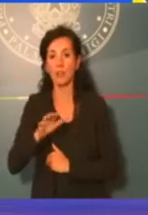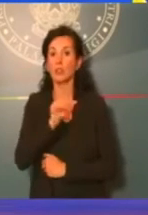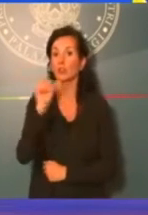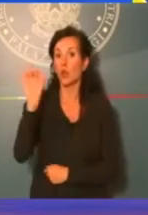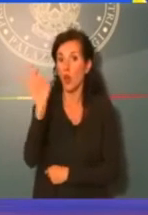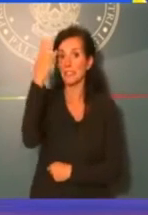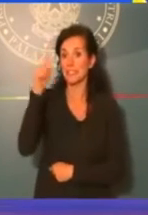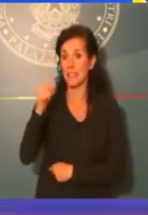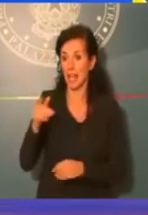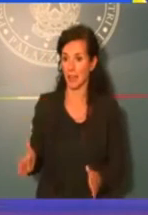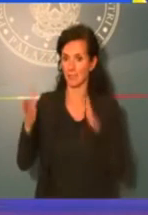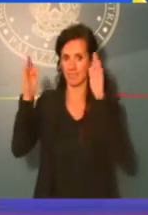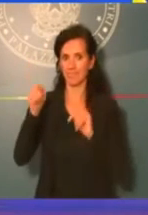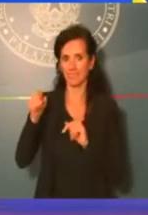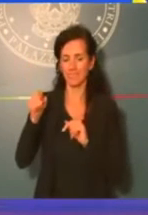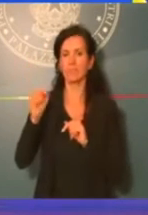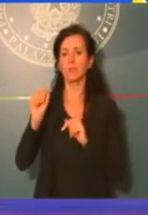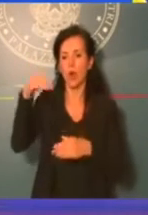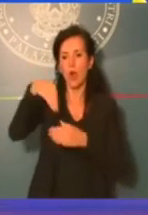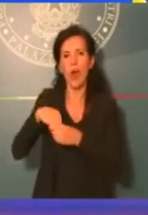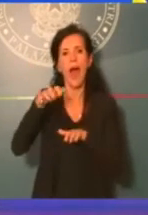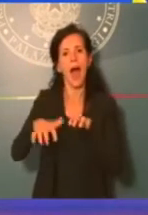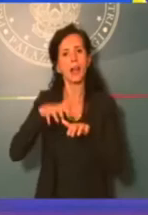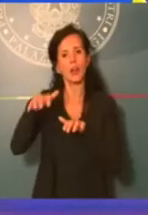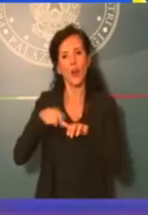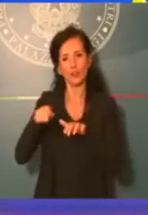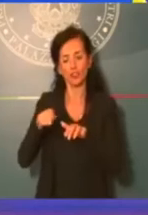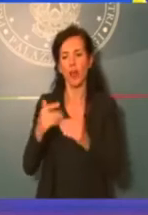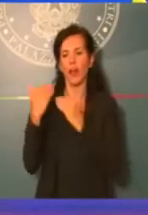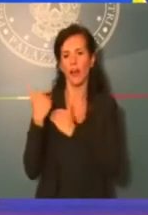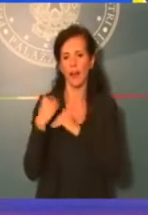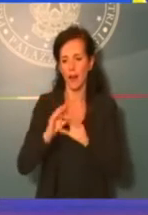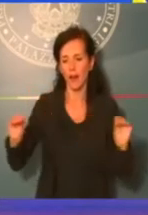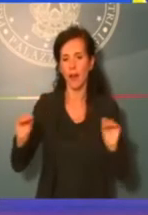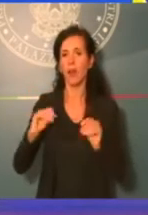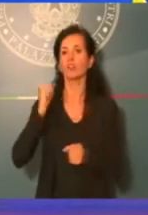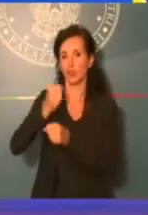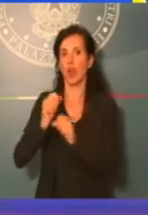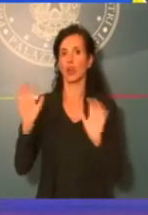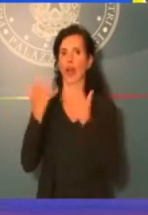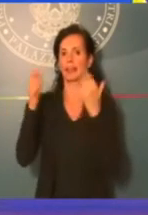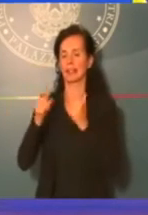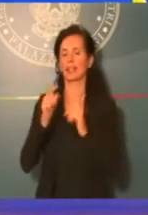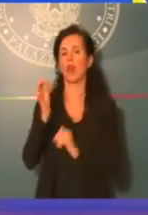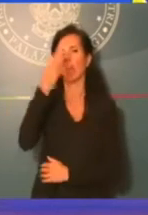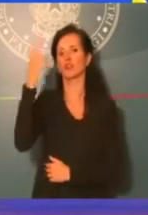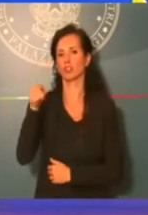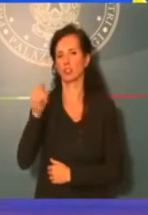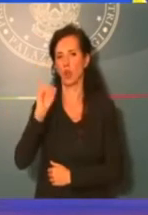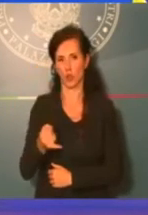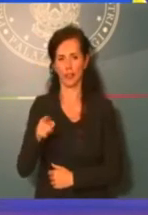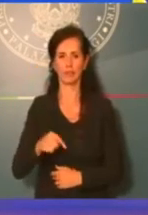in prossimità di siti archeologici o di beni di particolare valore storico-artistico. Ancora,